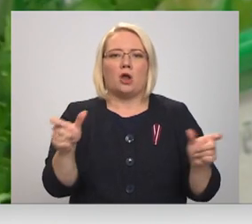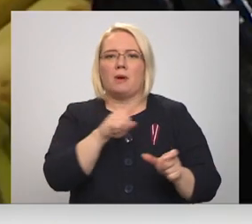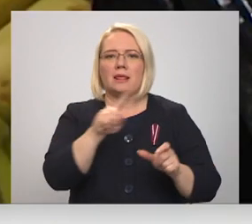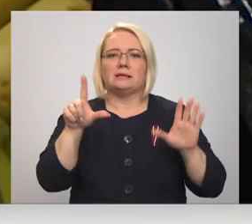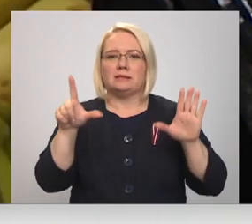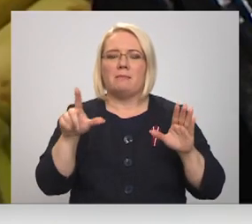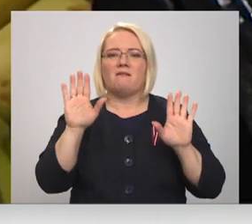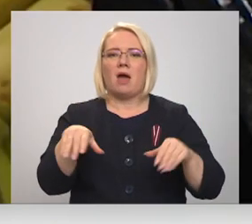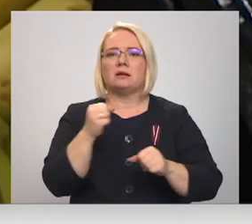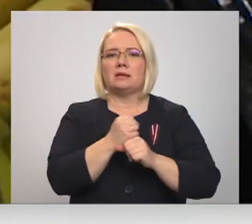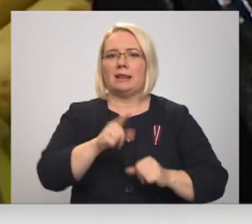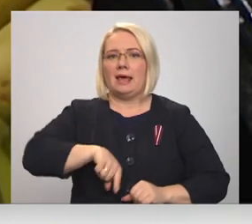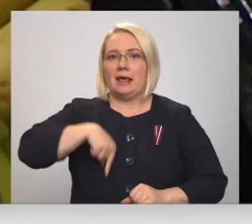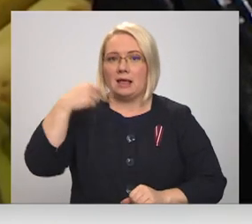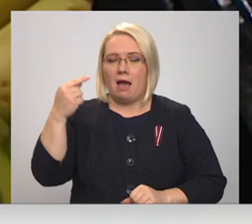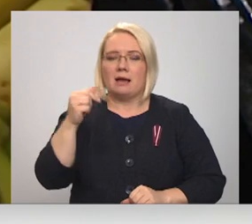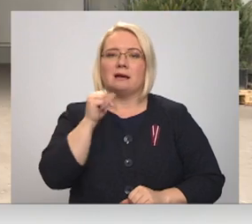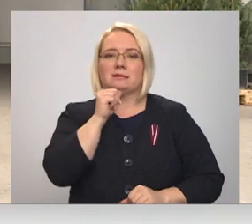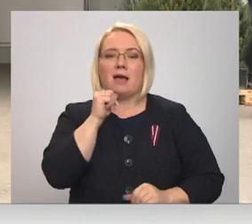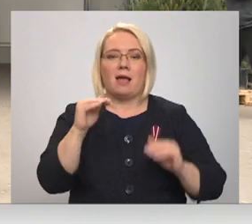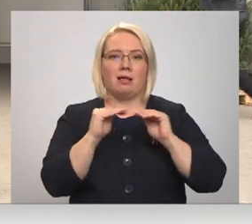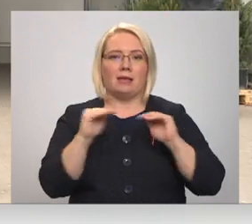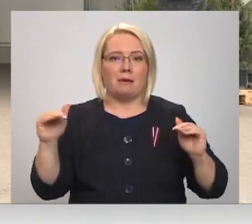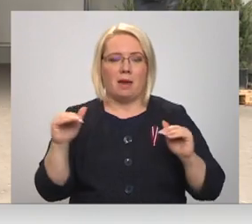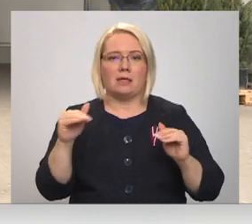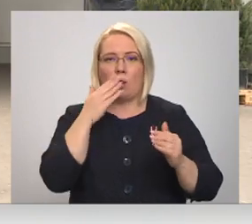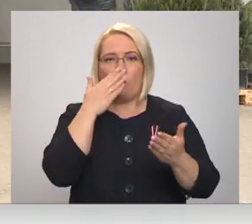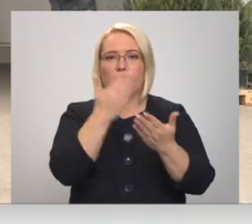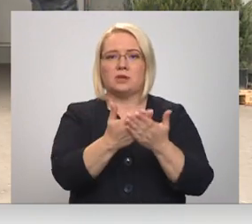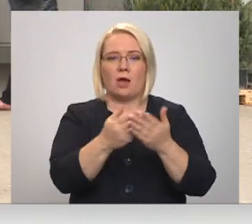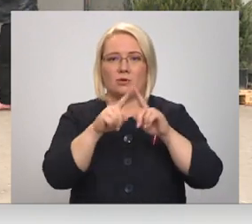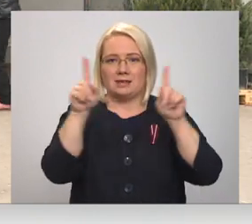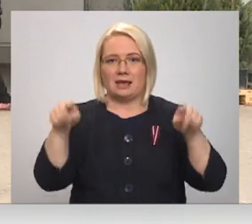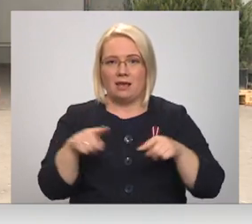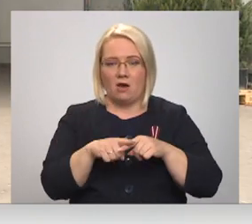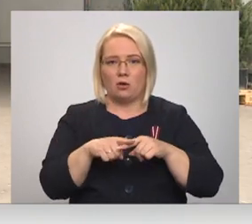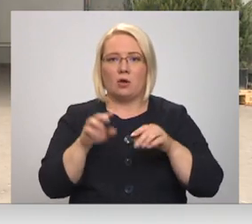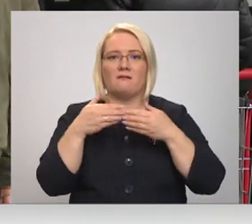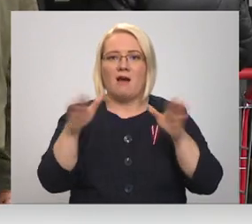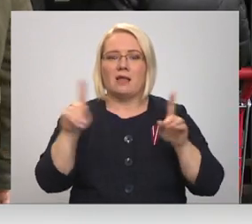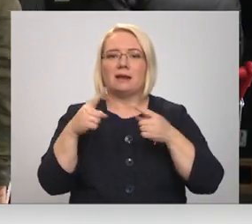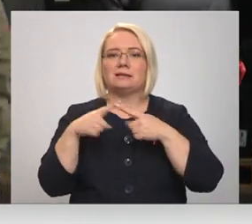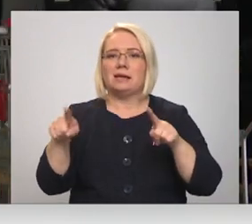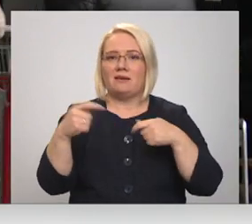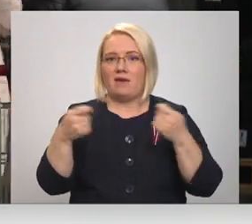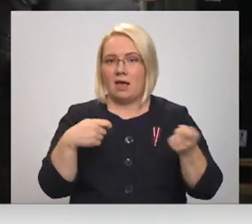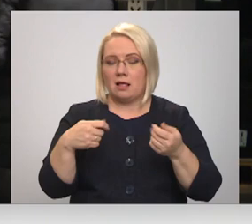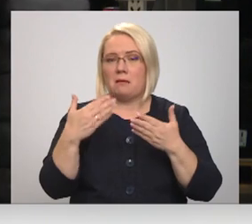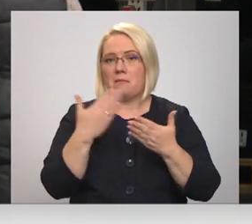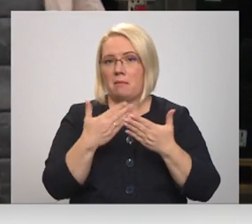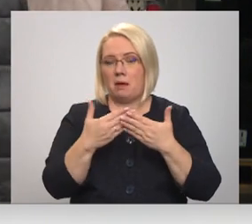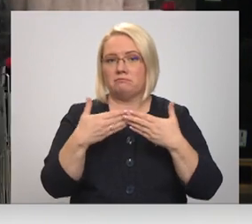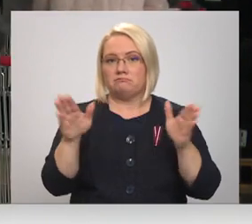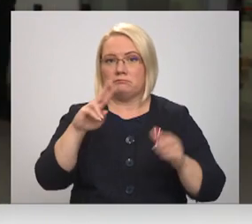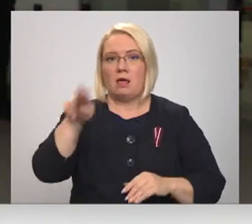strādāt ilgāk. Zaļajā režīmā, uzrādot certifikātu, šodien darbu atsāka citu veidu veikali, piemēram, durvis atkal vēris